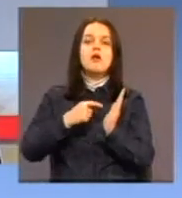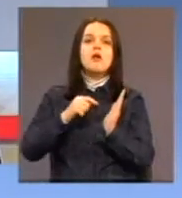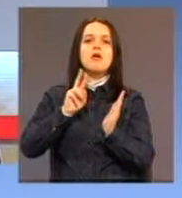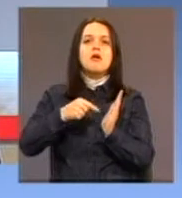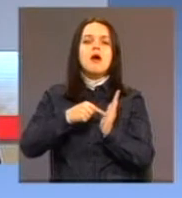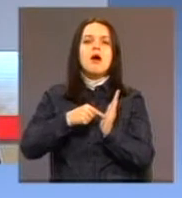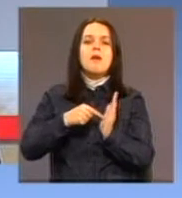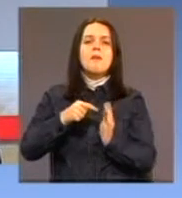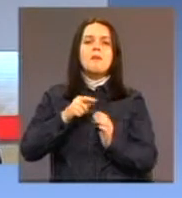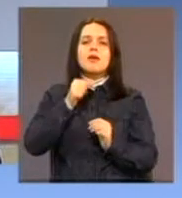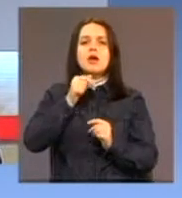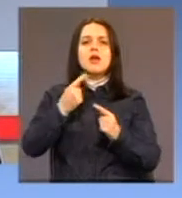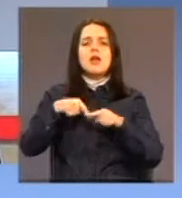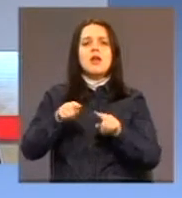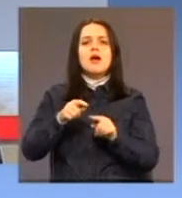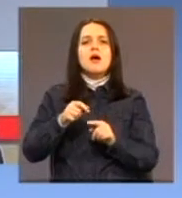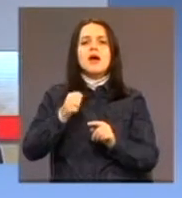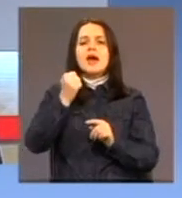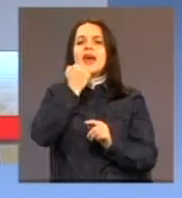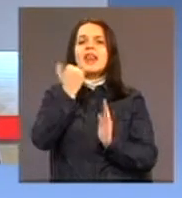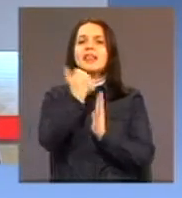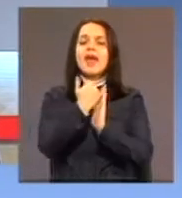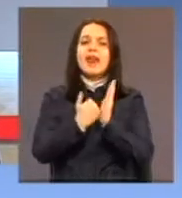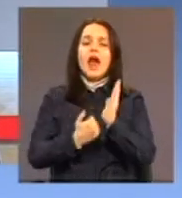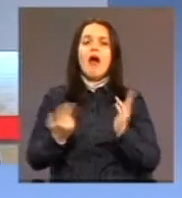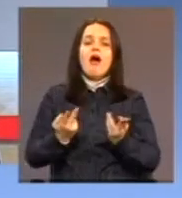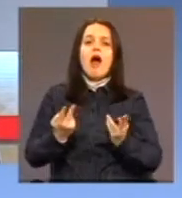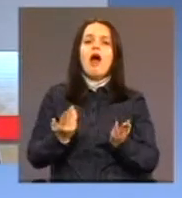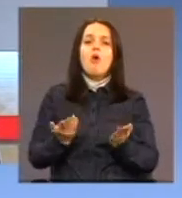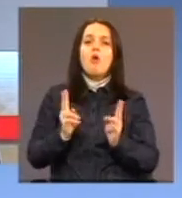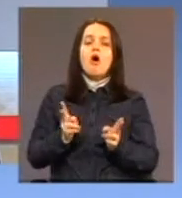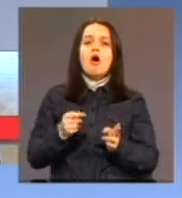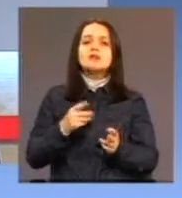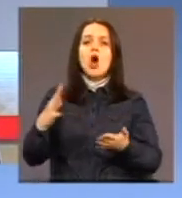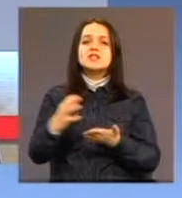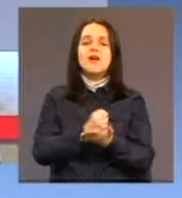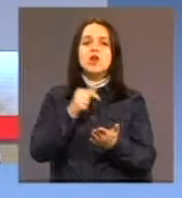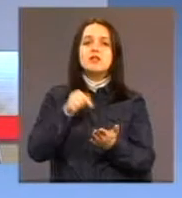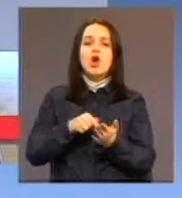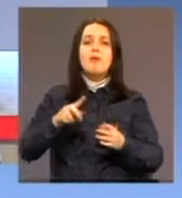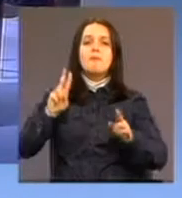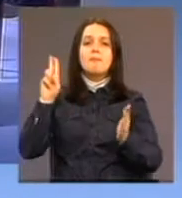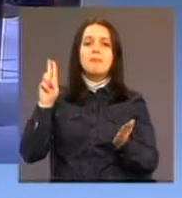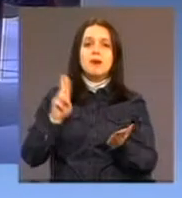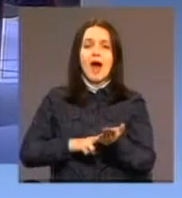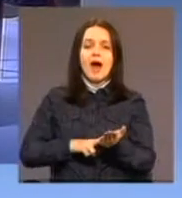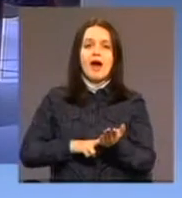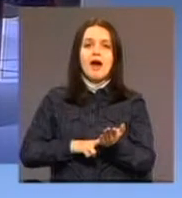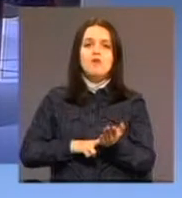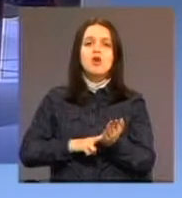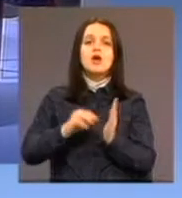se ostvaruje, dakle, ta usluga, odnosno kako se ostvaruje to pravo i izdan je također i